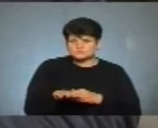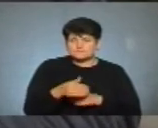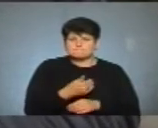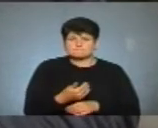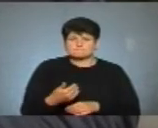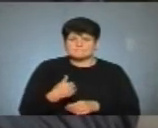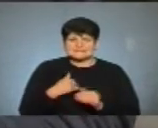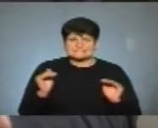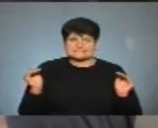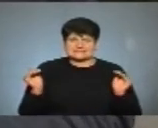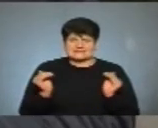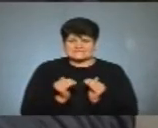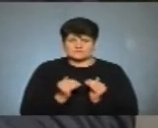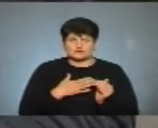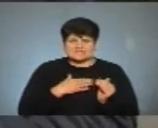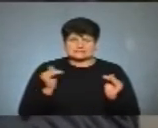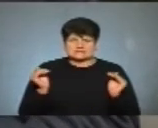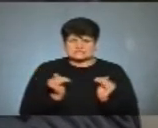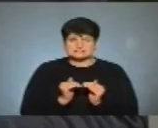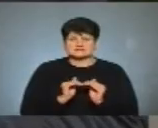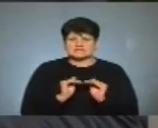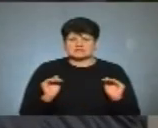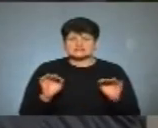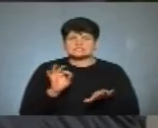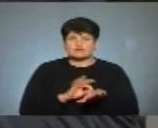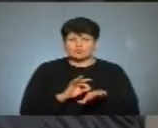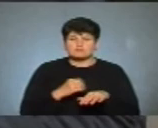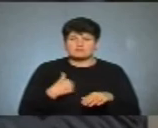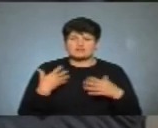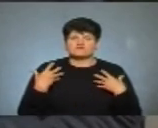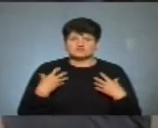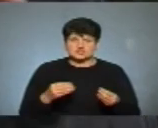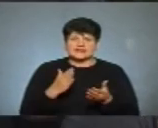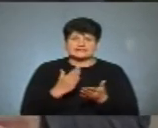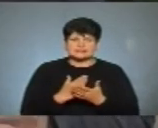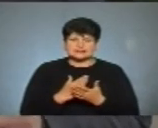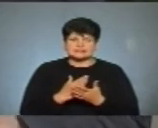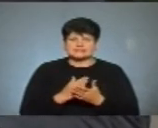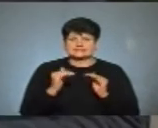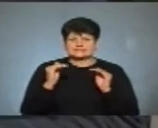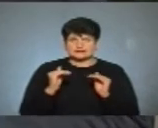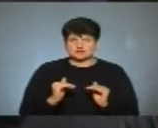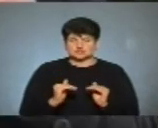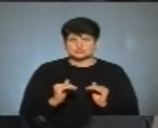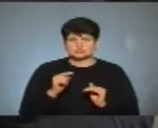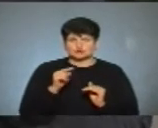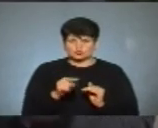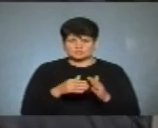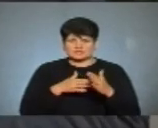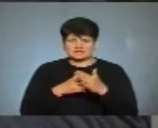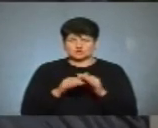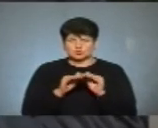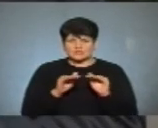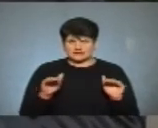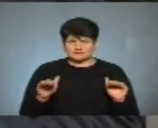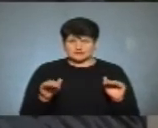знизили, в нас знизився рівень захворюваності вже. Тобто ми вже є нижчі того критичного рівня,